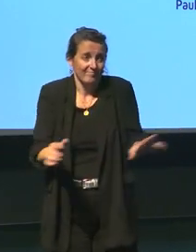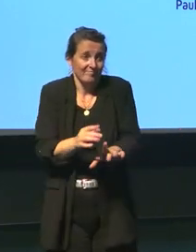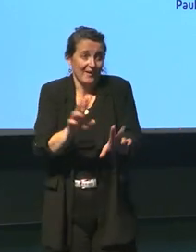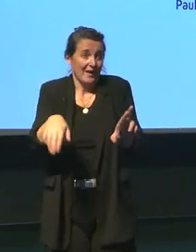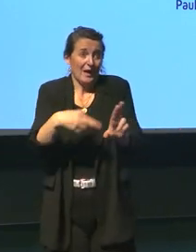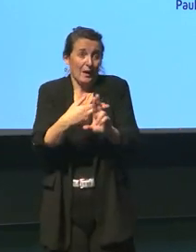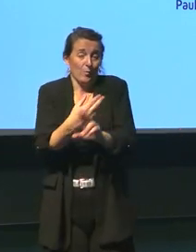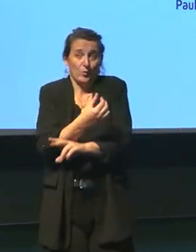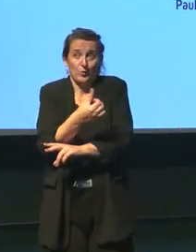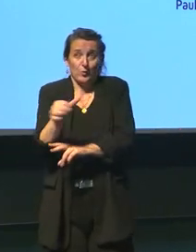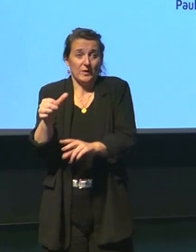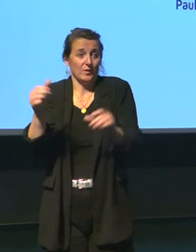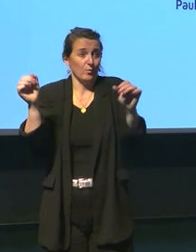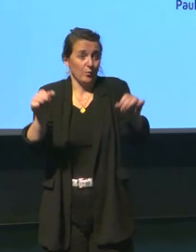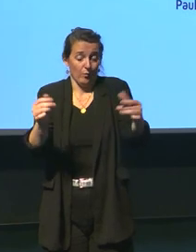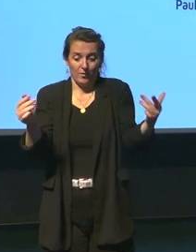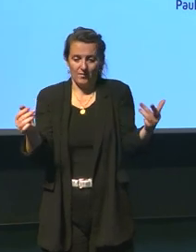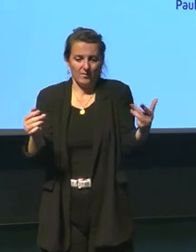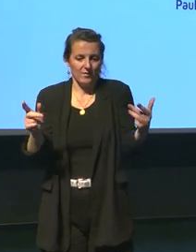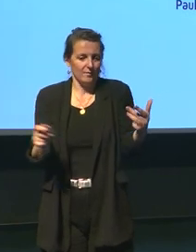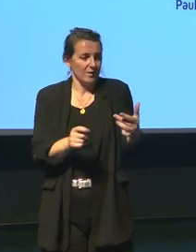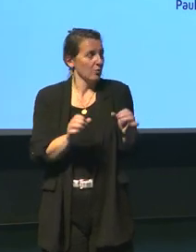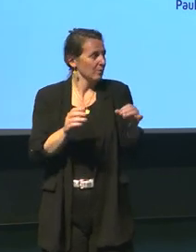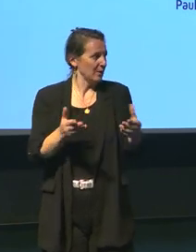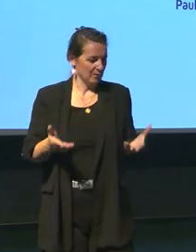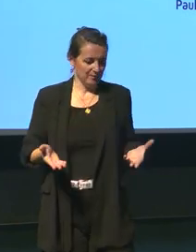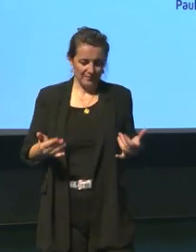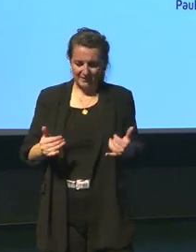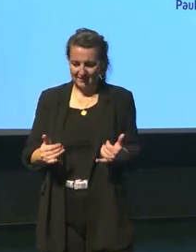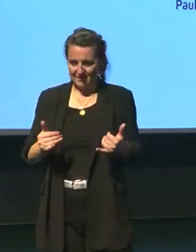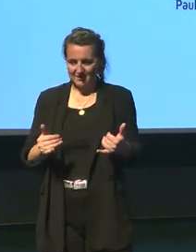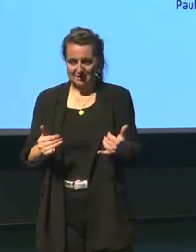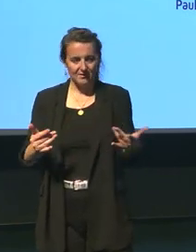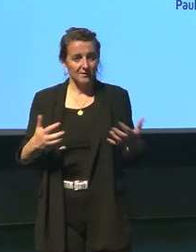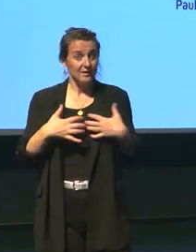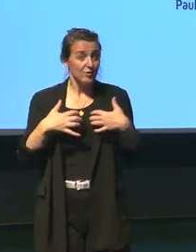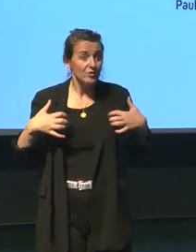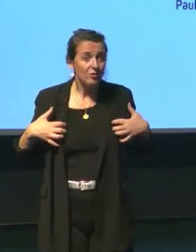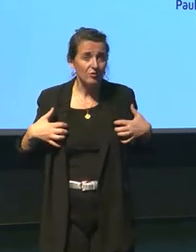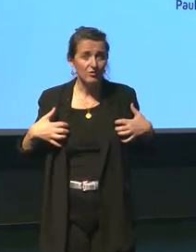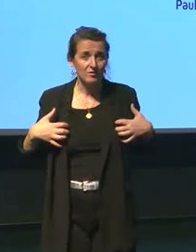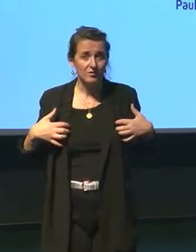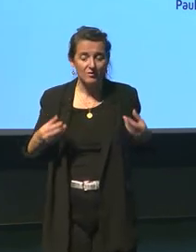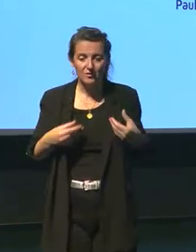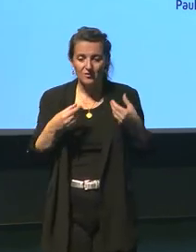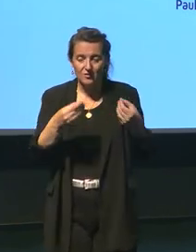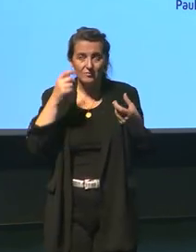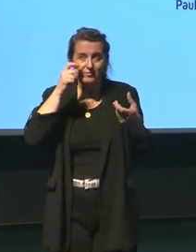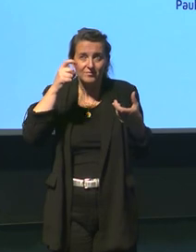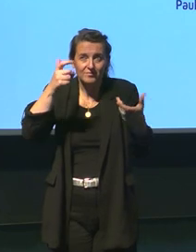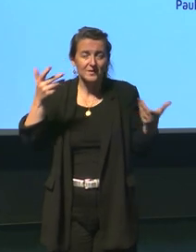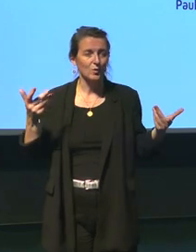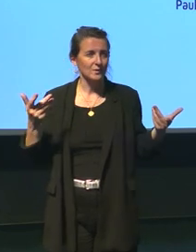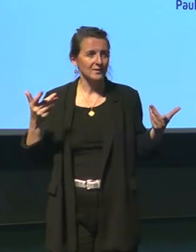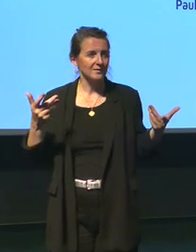réponse c'est la réponse que donne l'océan de police ici c'est-à-dire que la science vulgarise au bon sens du terme c'est